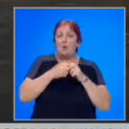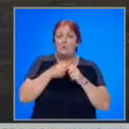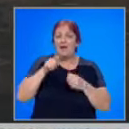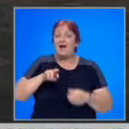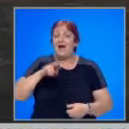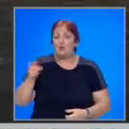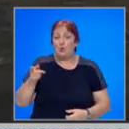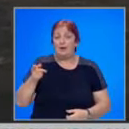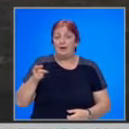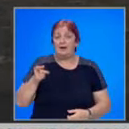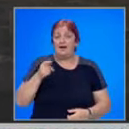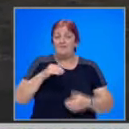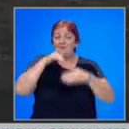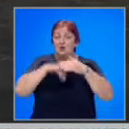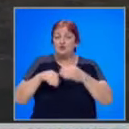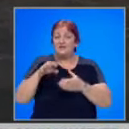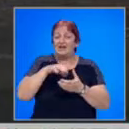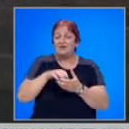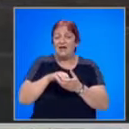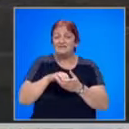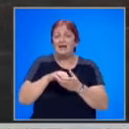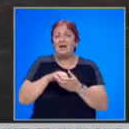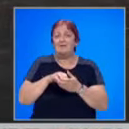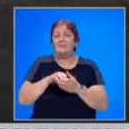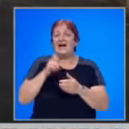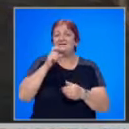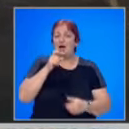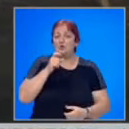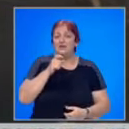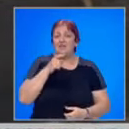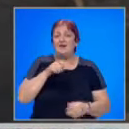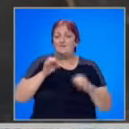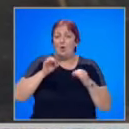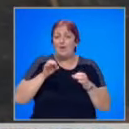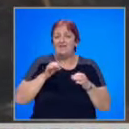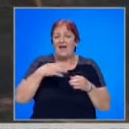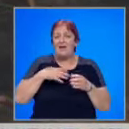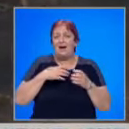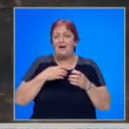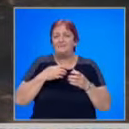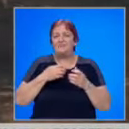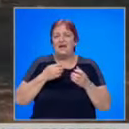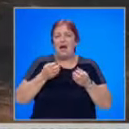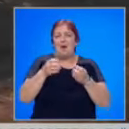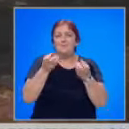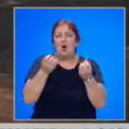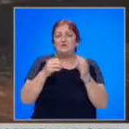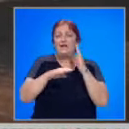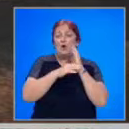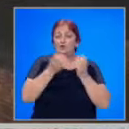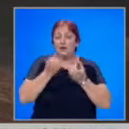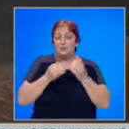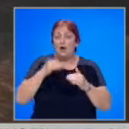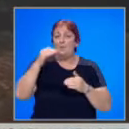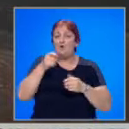е друг. В южната част на землището на Старосел в момента бушува полски и горски пожар. И